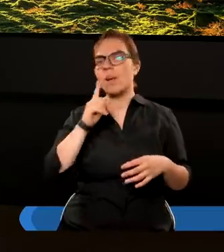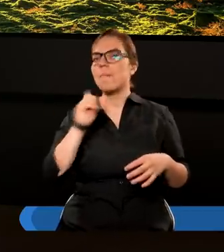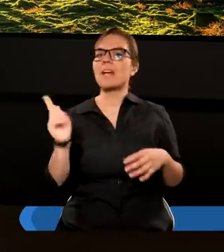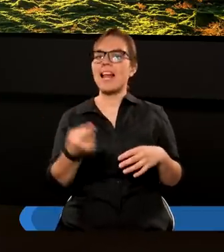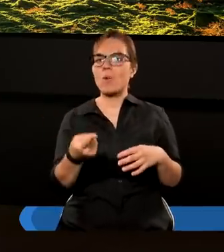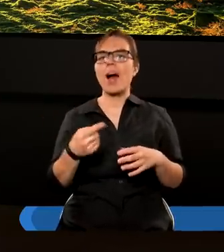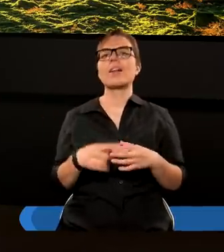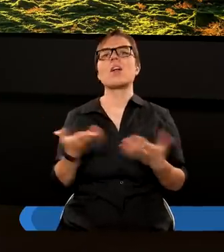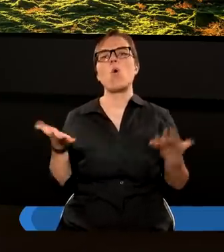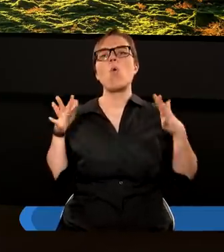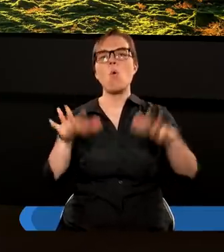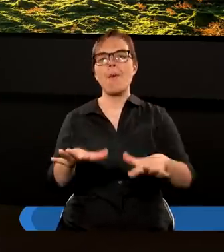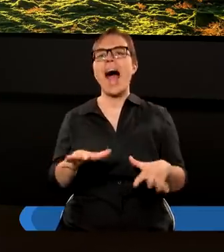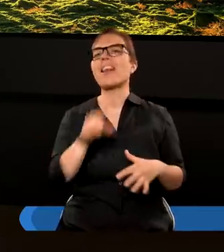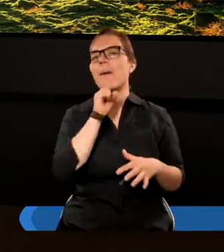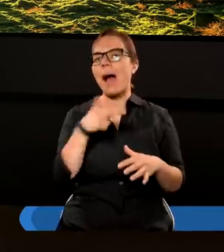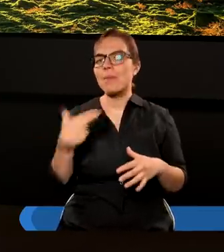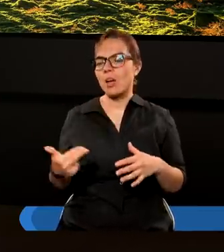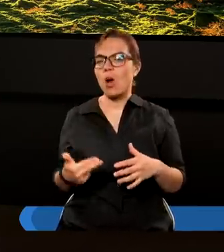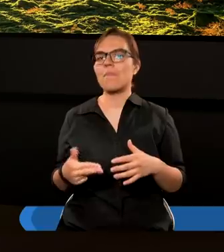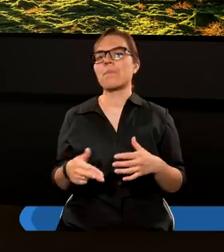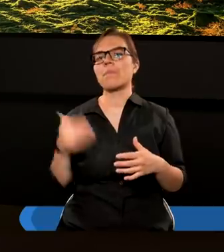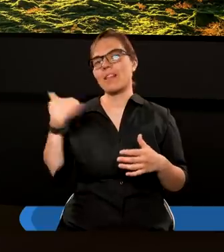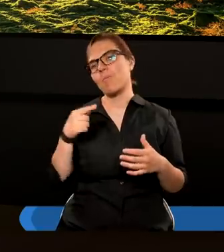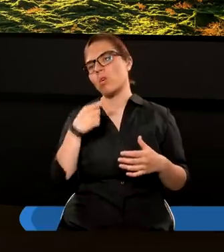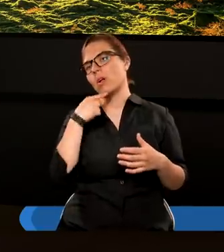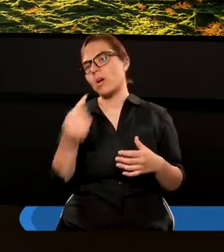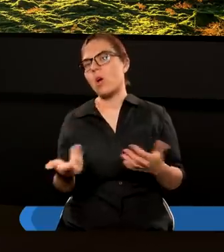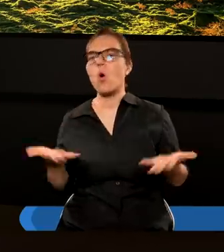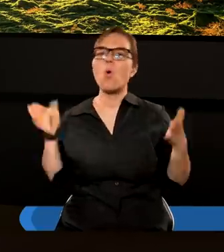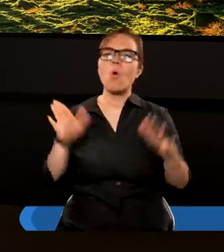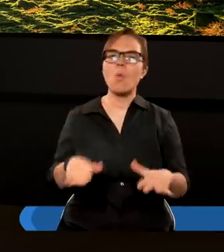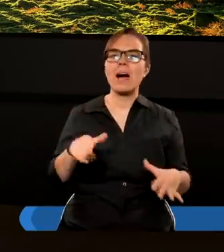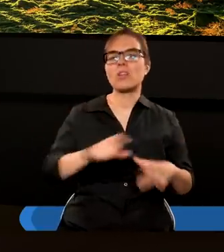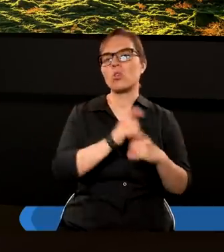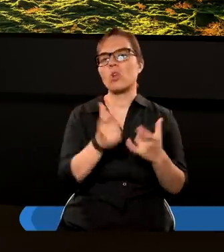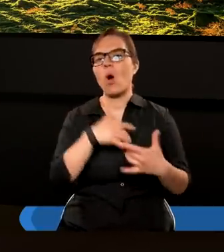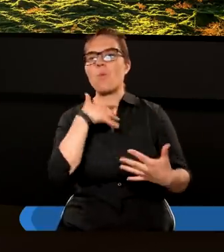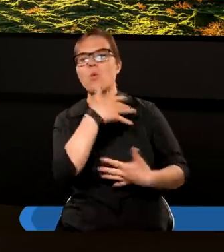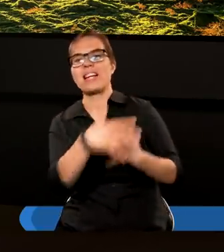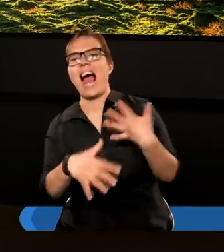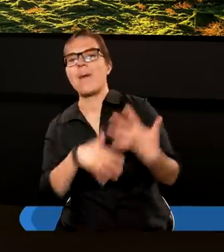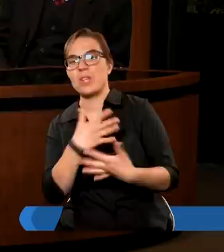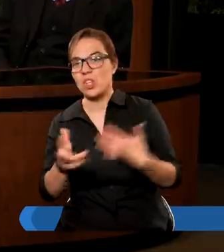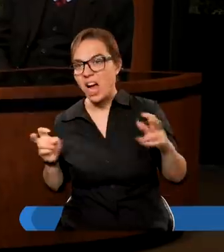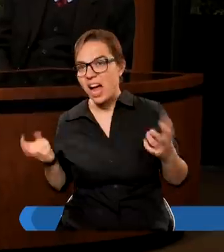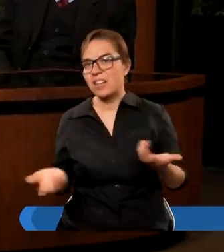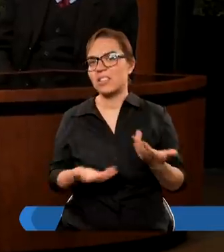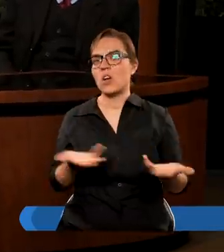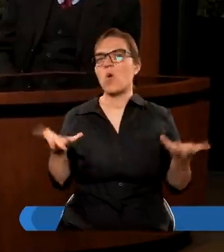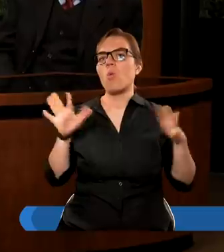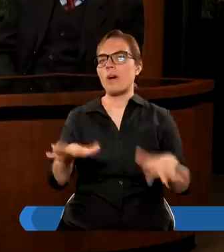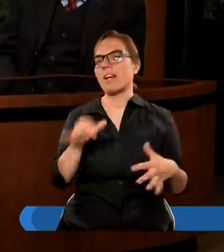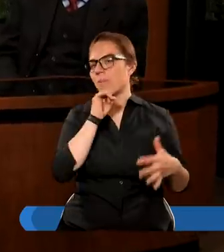przesłaniem, upadł Babylon, można by powiedzieć, upadło to całe zamieszanie, bo